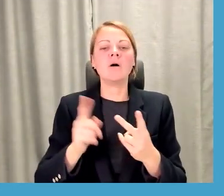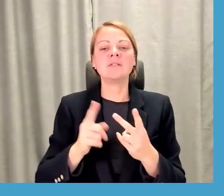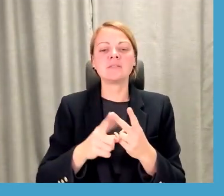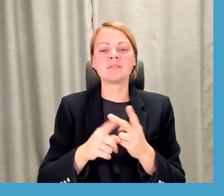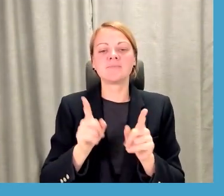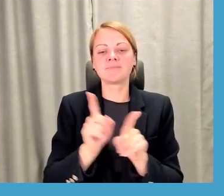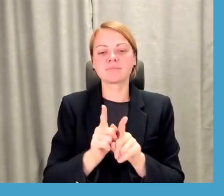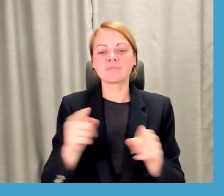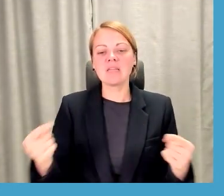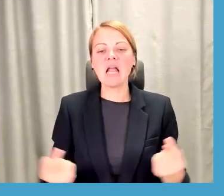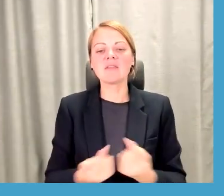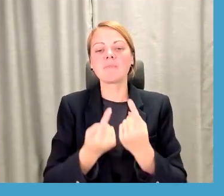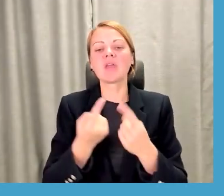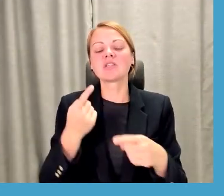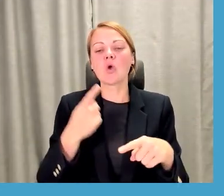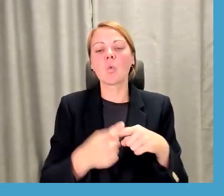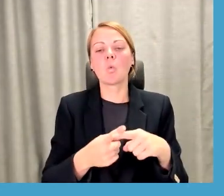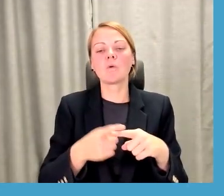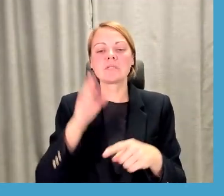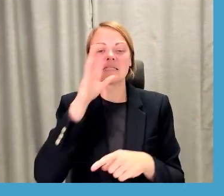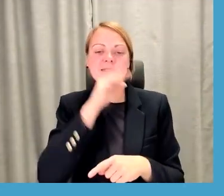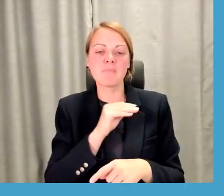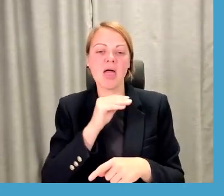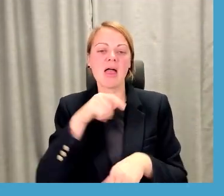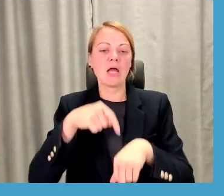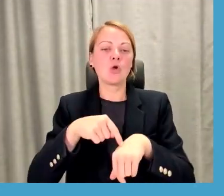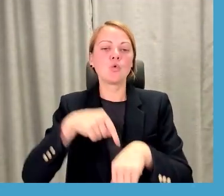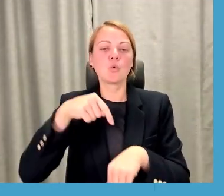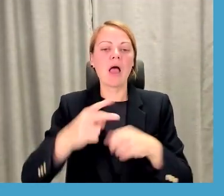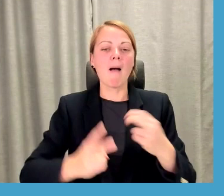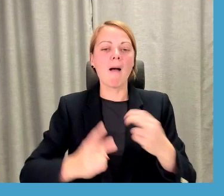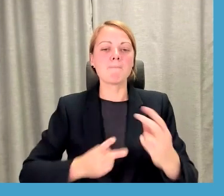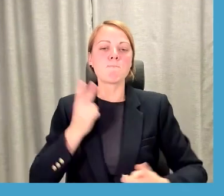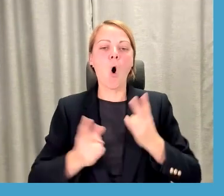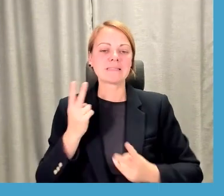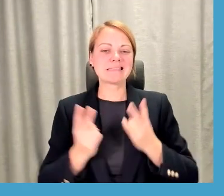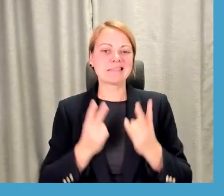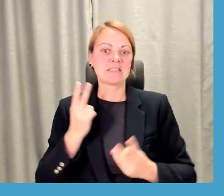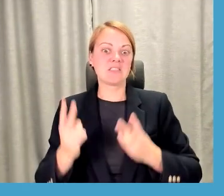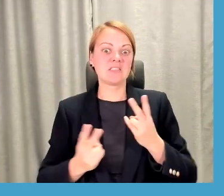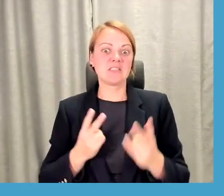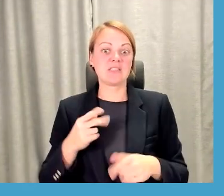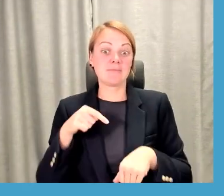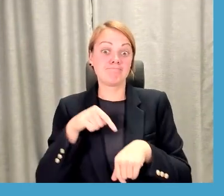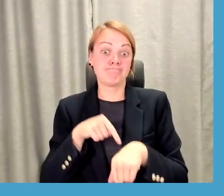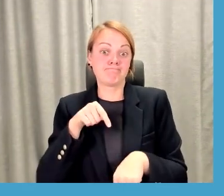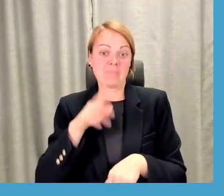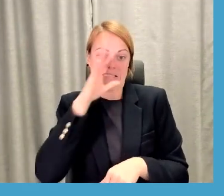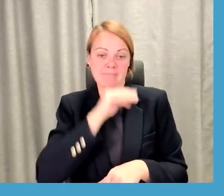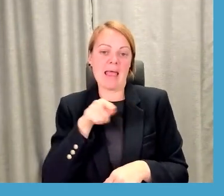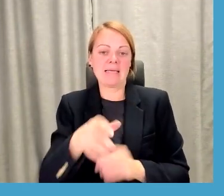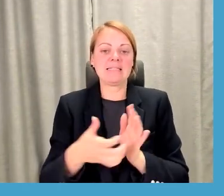jā, adaptācija un spēja just cilvēciskas emocijas, un, attiecīgi, šo spēju izmantot